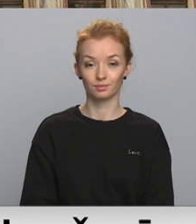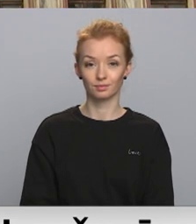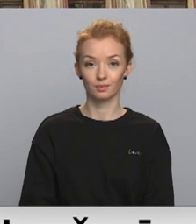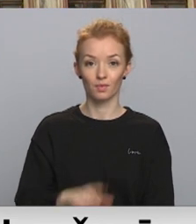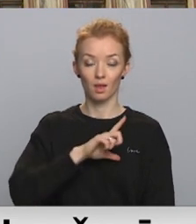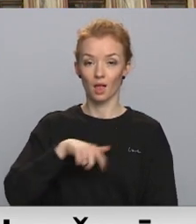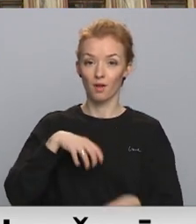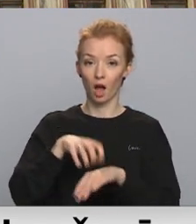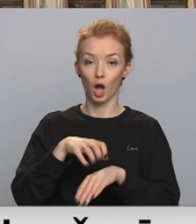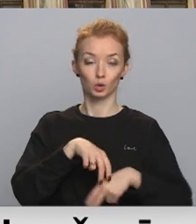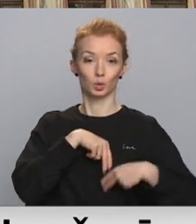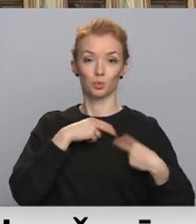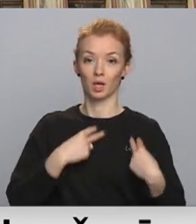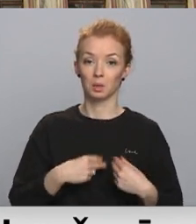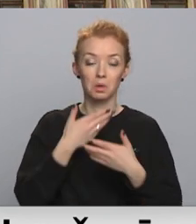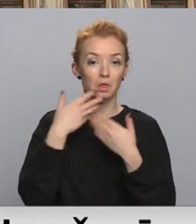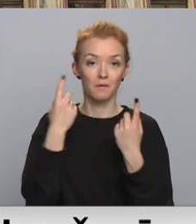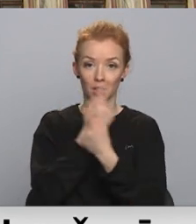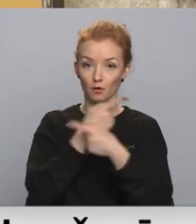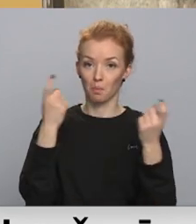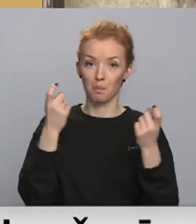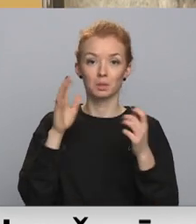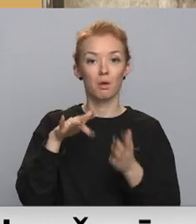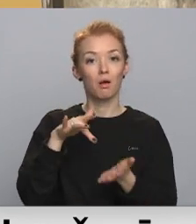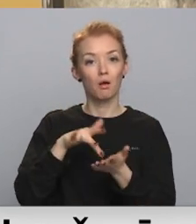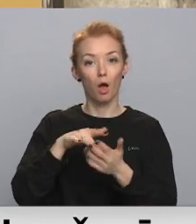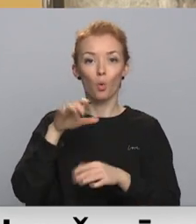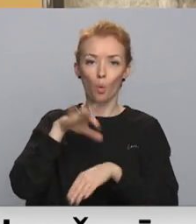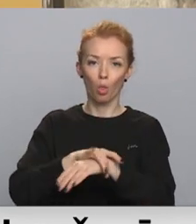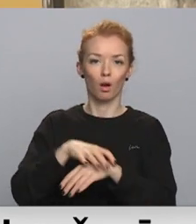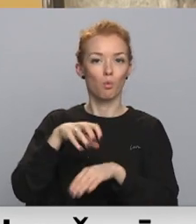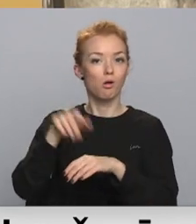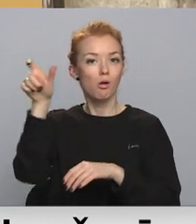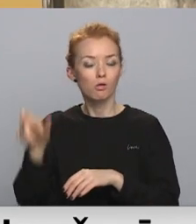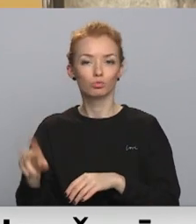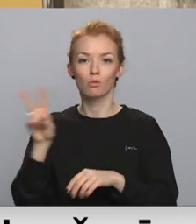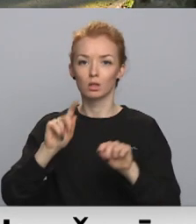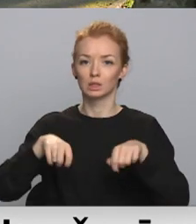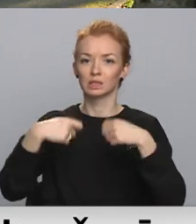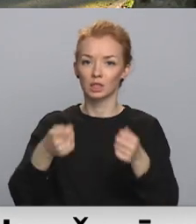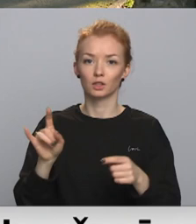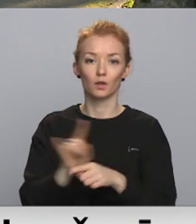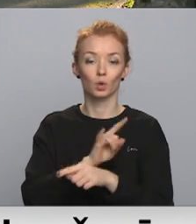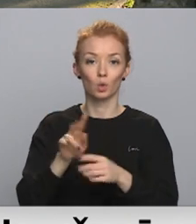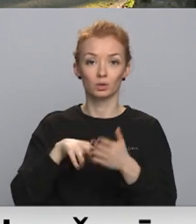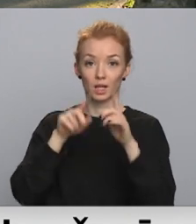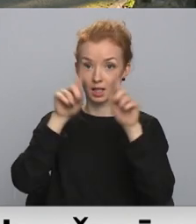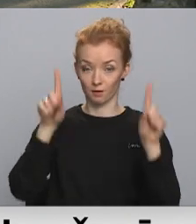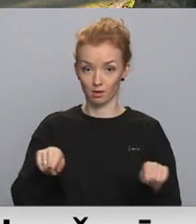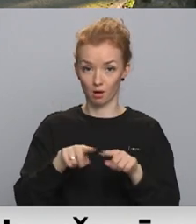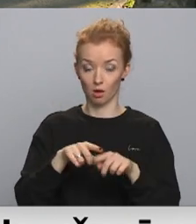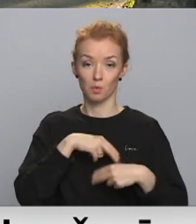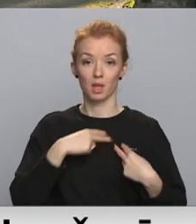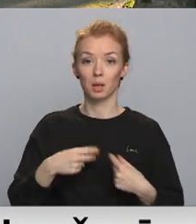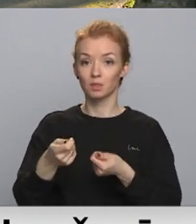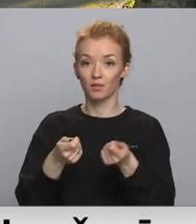Latvijas Ārstu biedrībai neesot informācijas ne par vienu konkrētu ārstu, kurš būtu izsniegts viltotu certifikātu. Biedrības vadītāji uzsver,